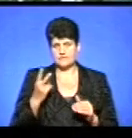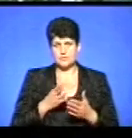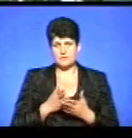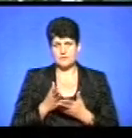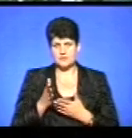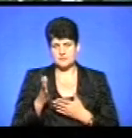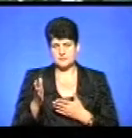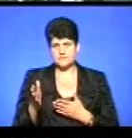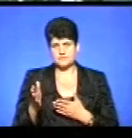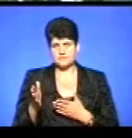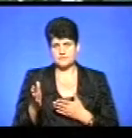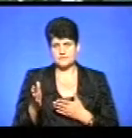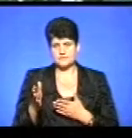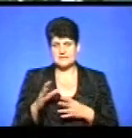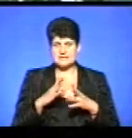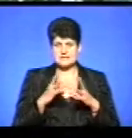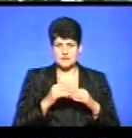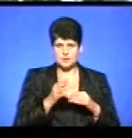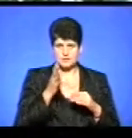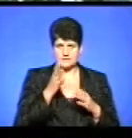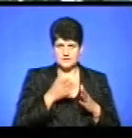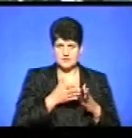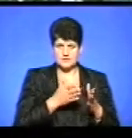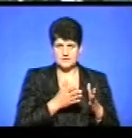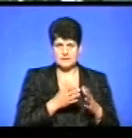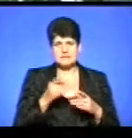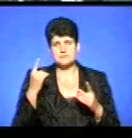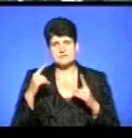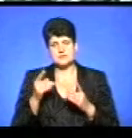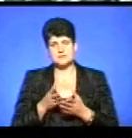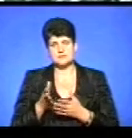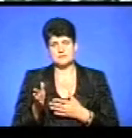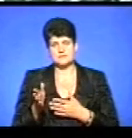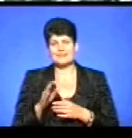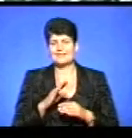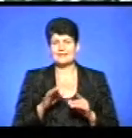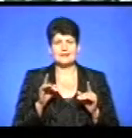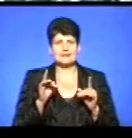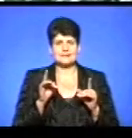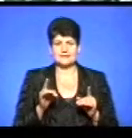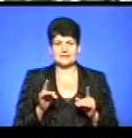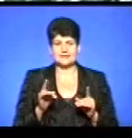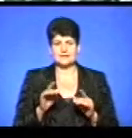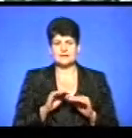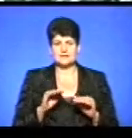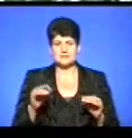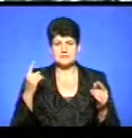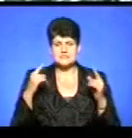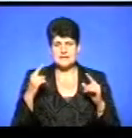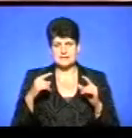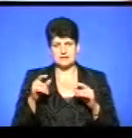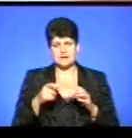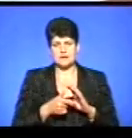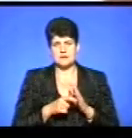за загальноосвітніми напрямками і за мистецькими напрямками. Не тільки учні мистецьких класів